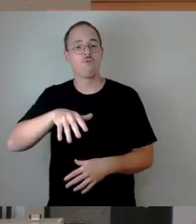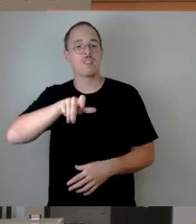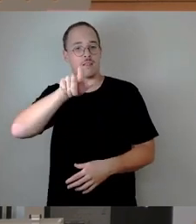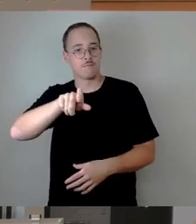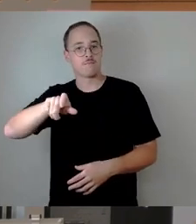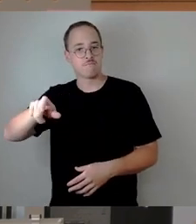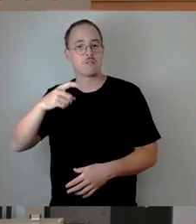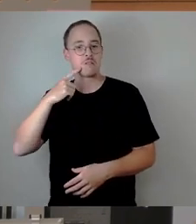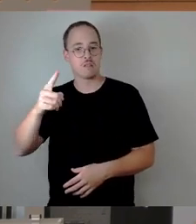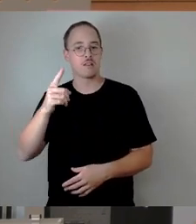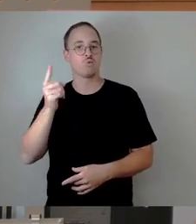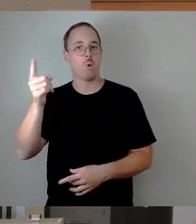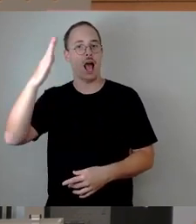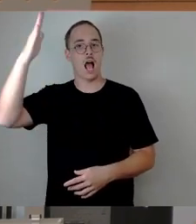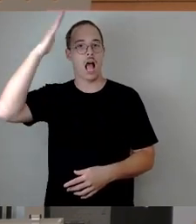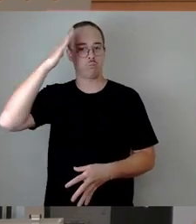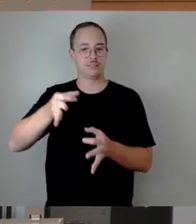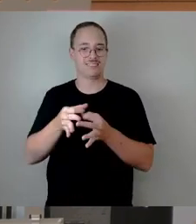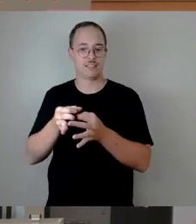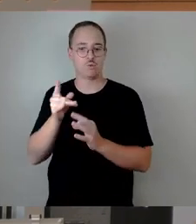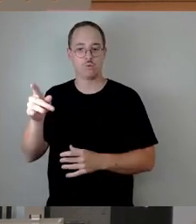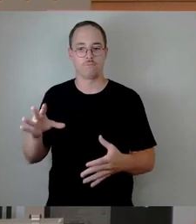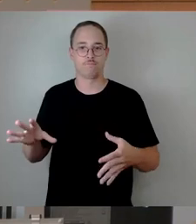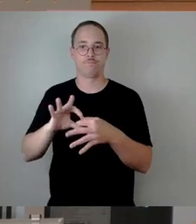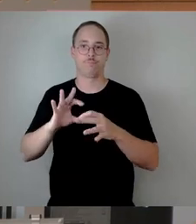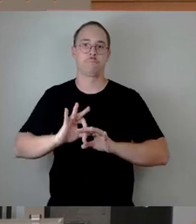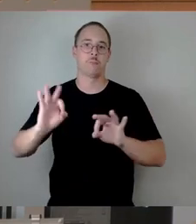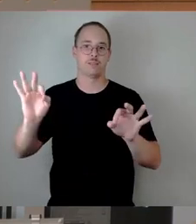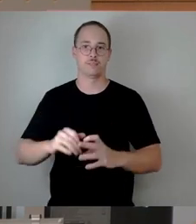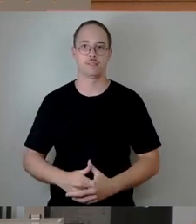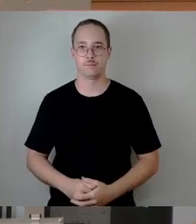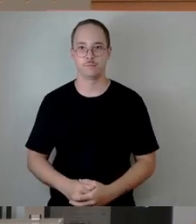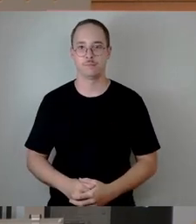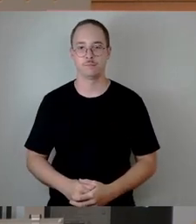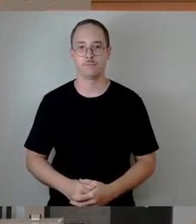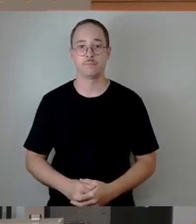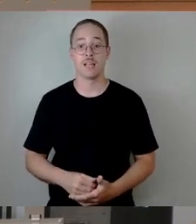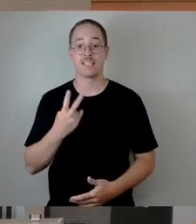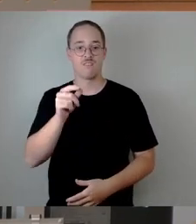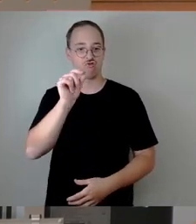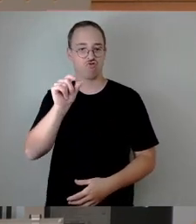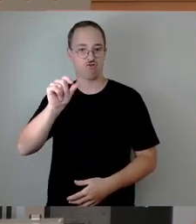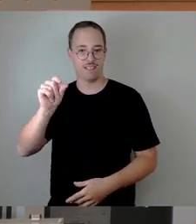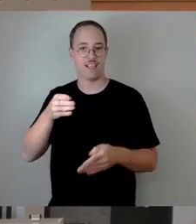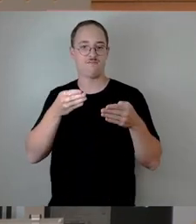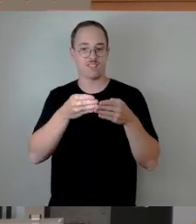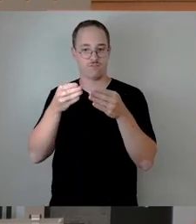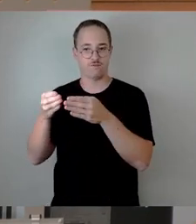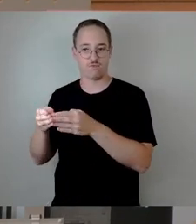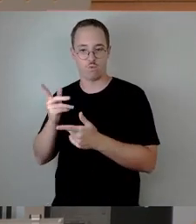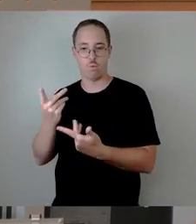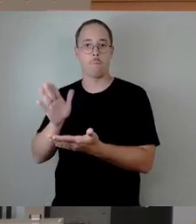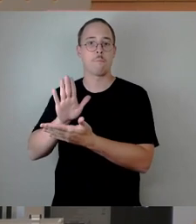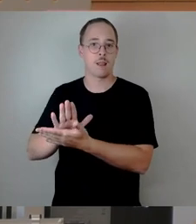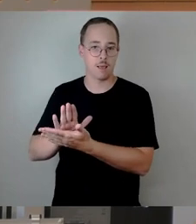bleibt bei der Mehrheit der zweistelligen Fraktionen, es wird berücksichtigt, dass die CDU